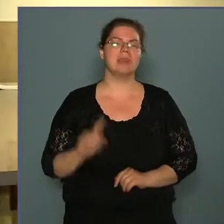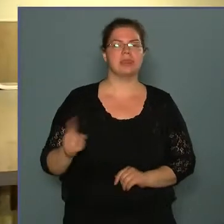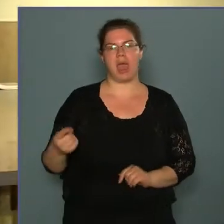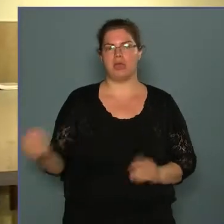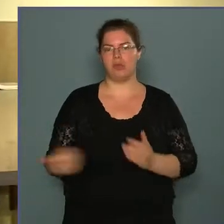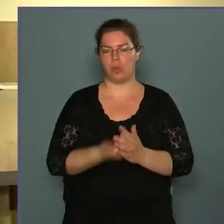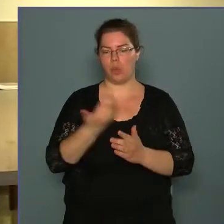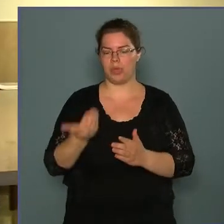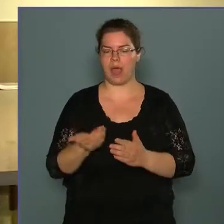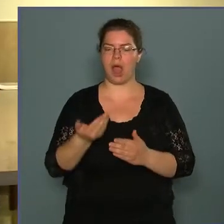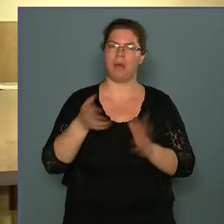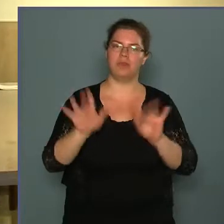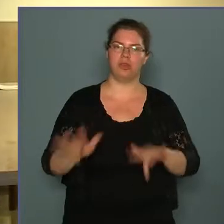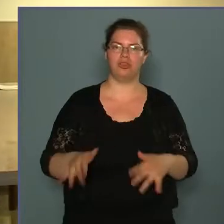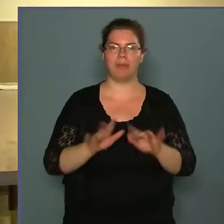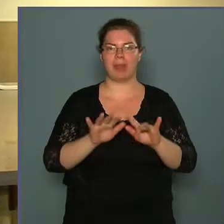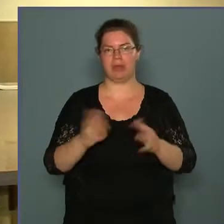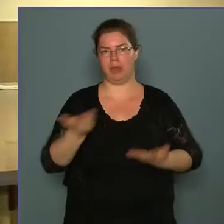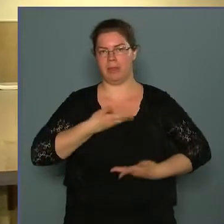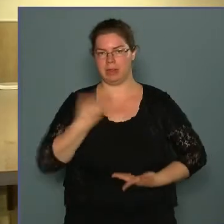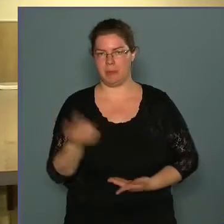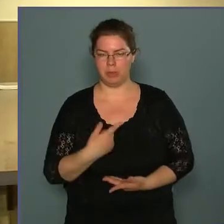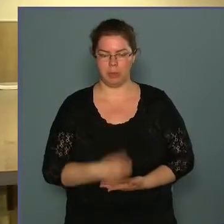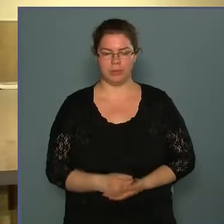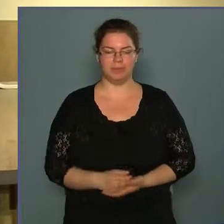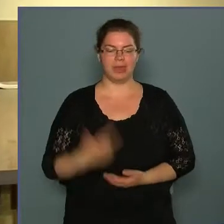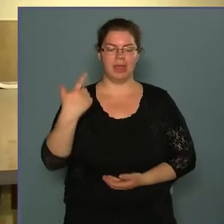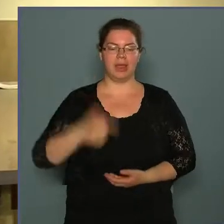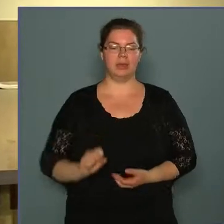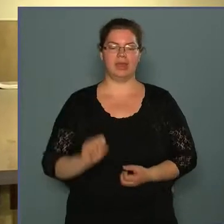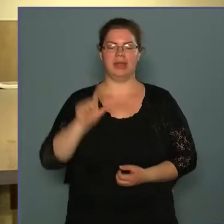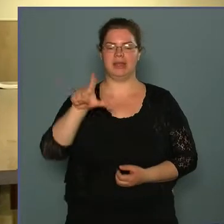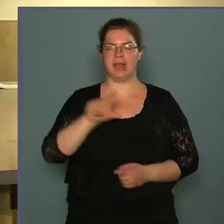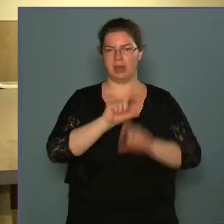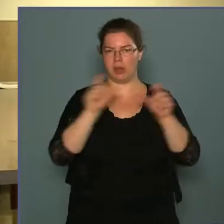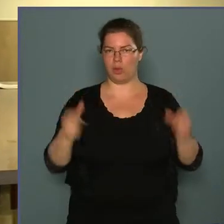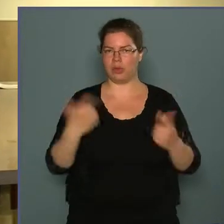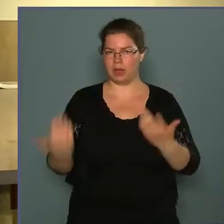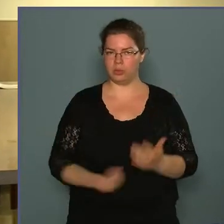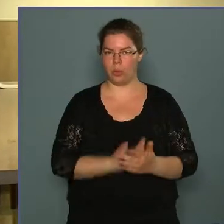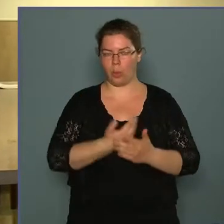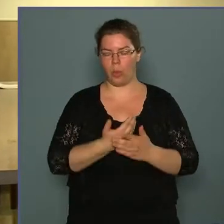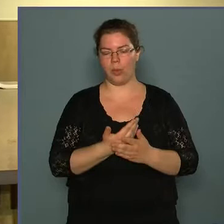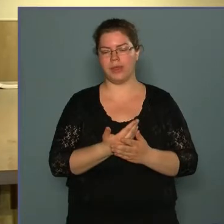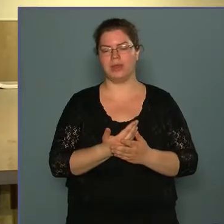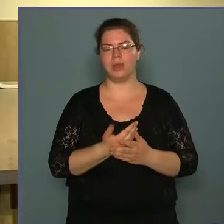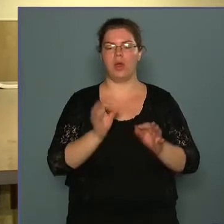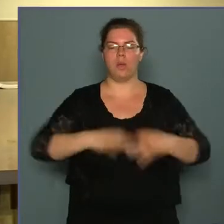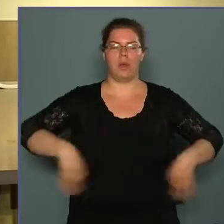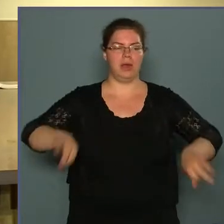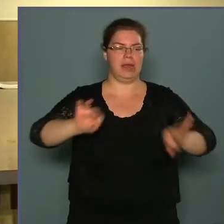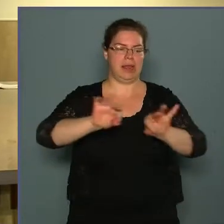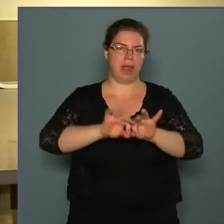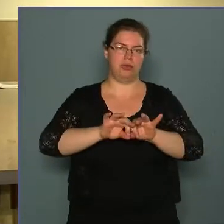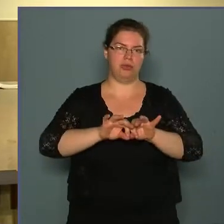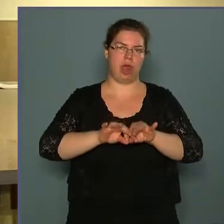egy újabb, frissebb számítógépet kaptunk. 2012 óta egy új országosan